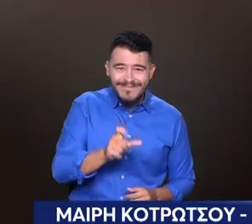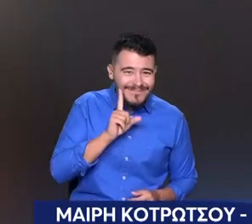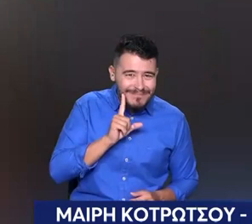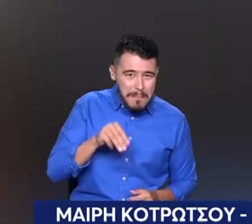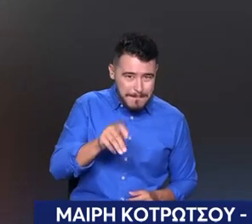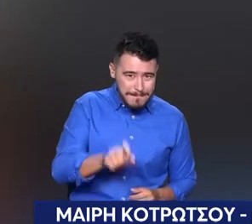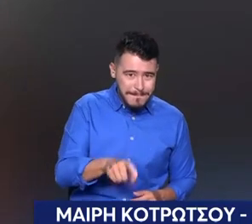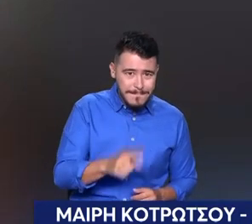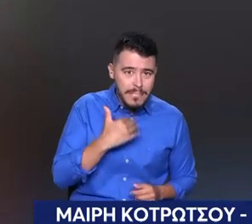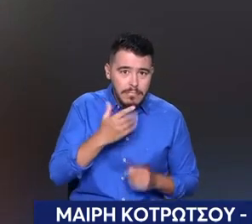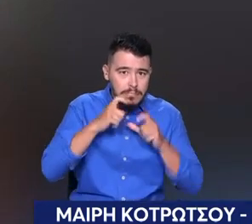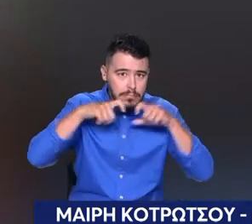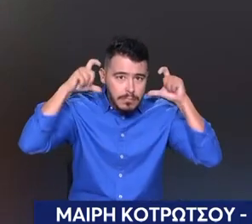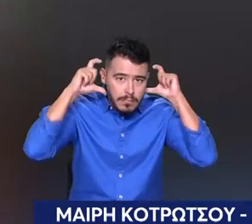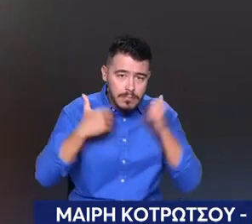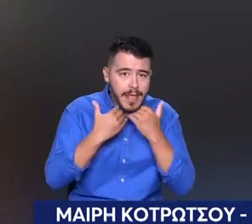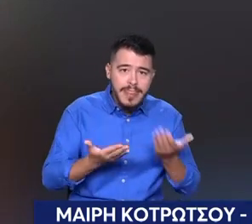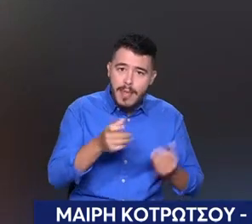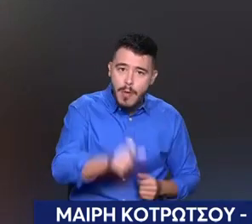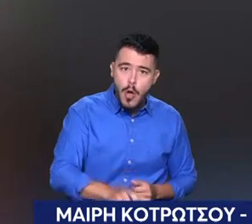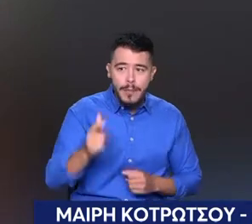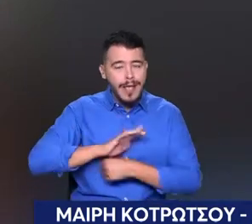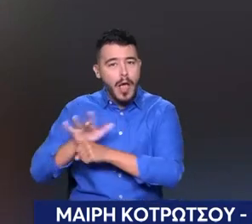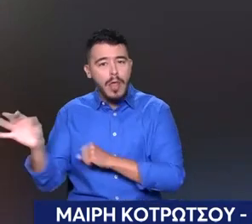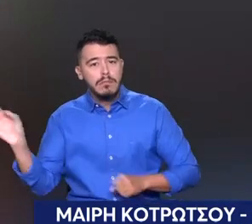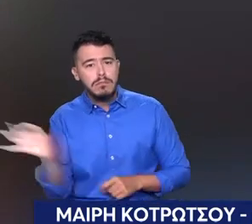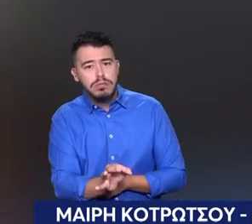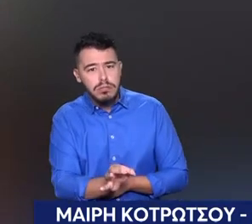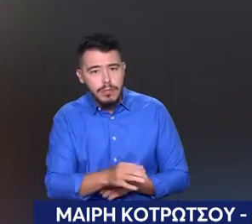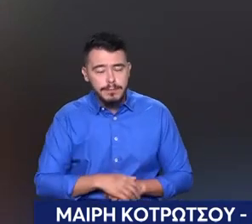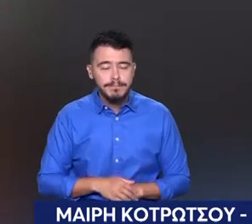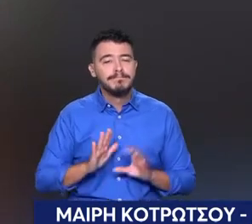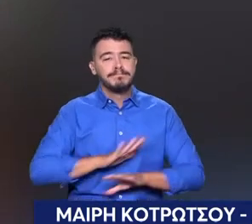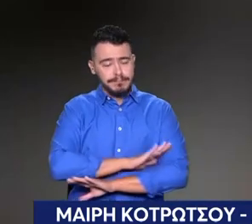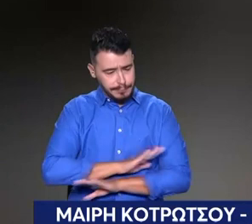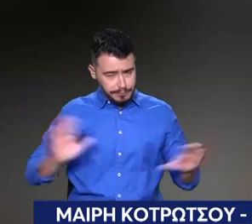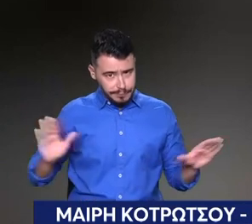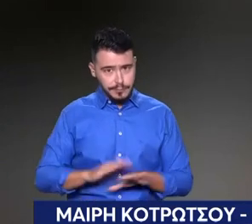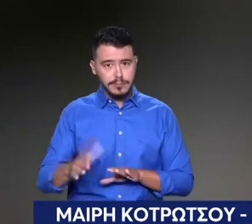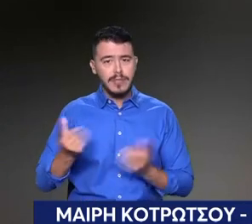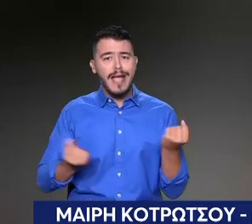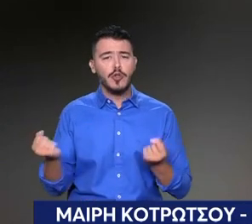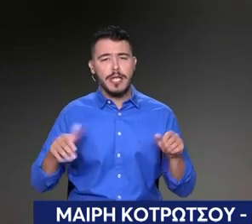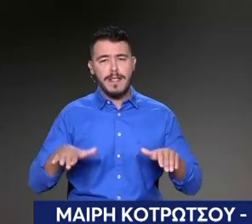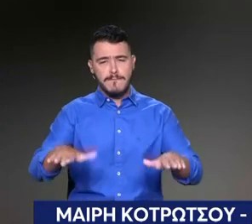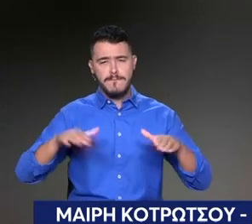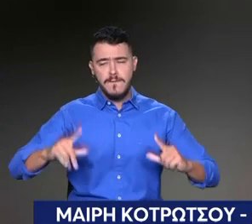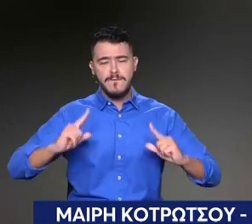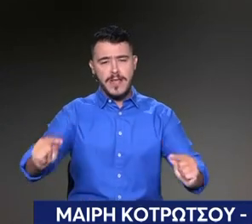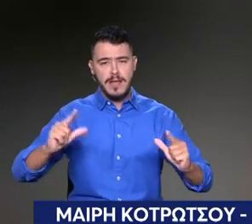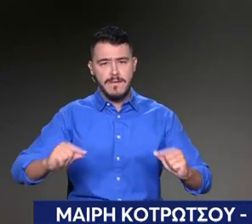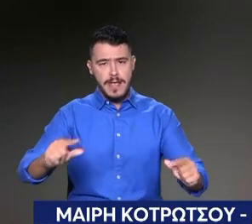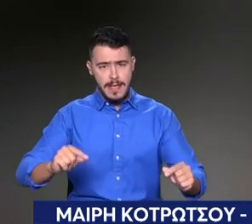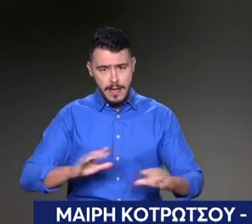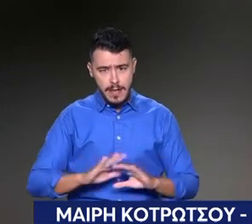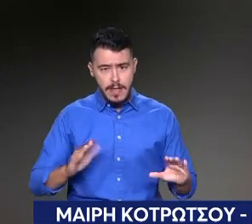βάλει μάσκα. Τι ένω σπάντο μετά πολλά την πήγανε πάνω. Αφού άδειασε το καράβι, ανακαταλαβαίνετε το, πέρυσι